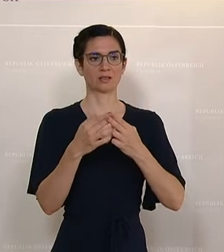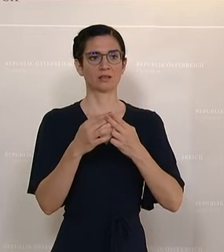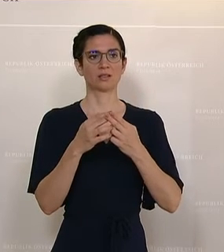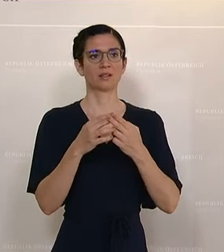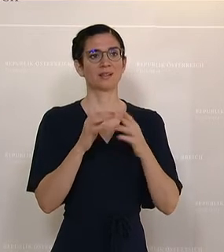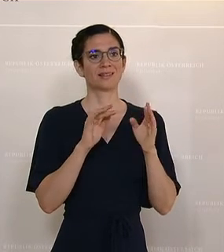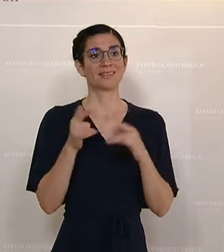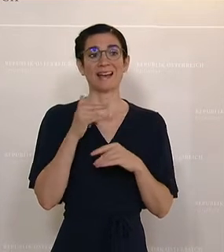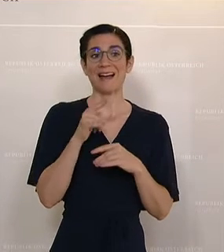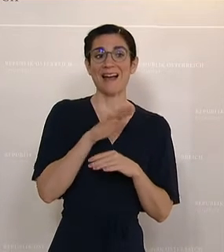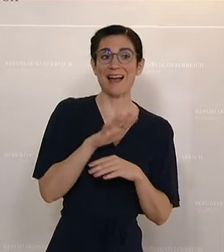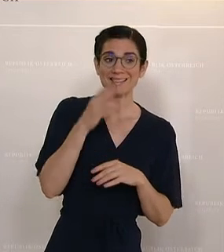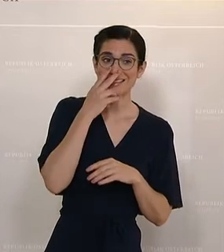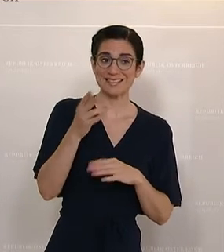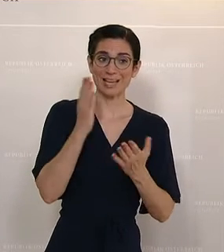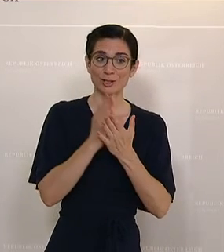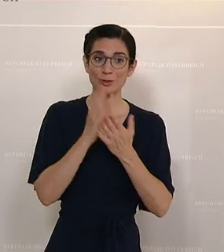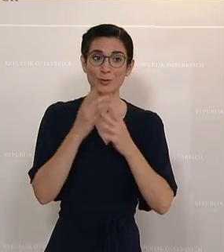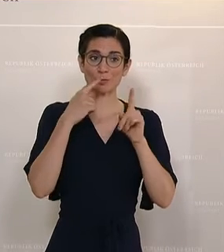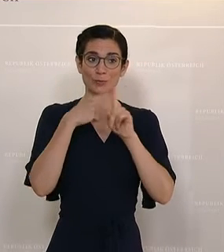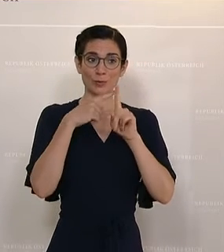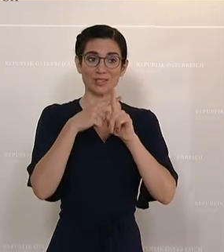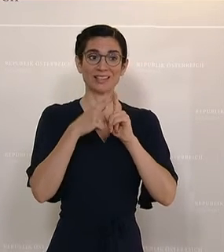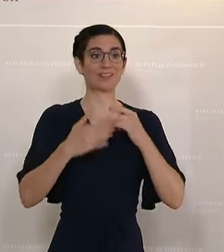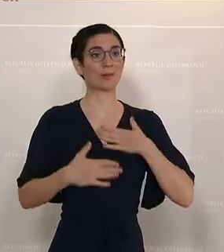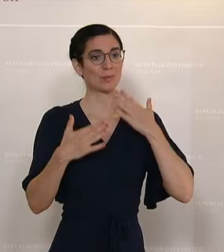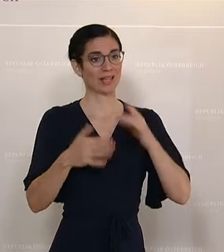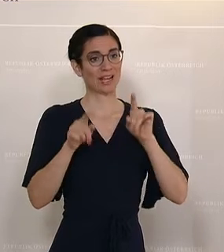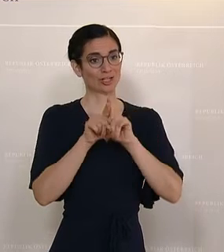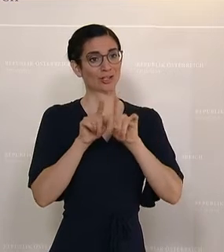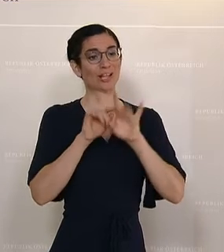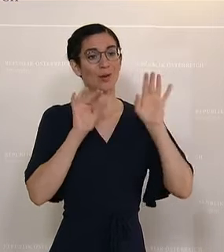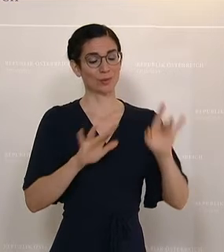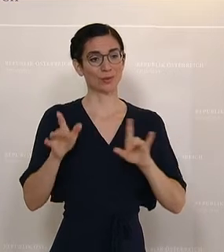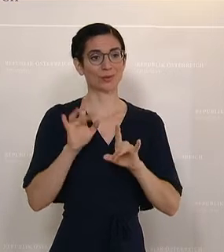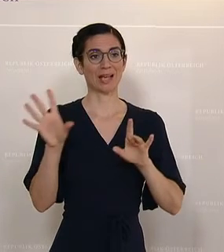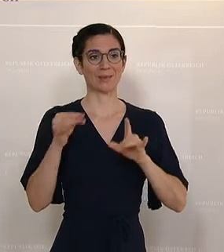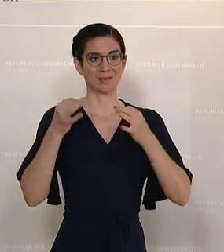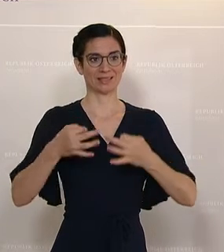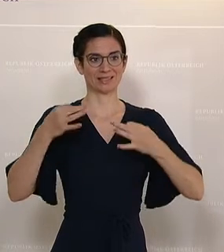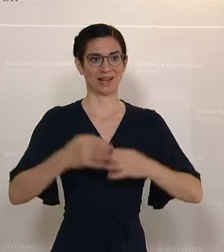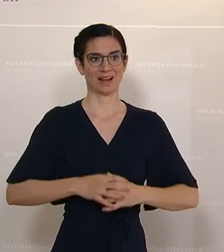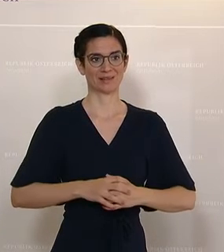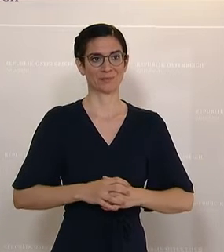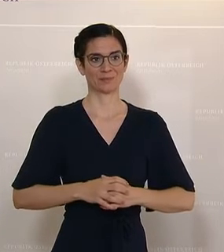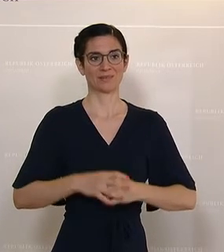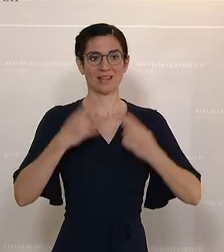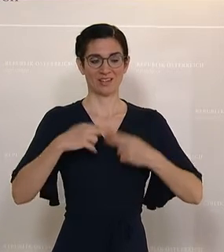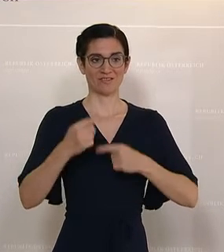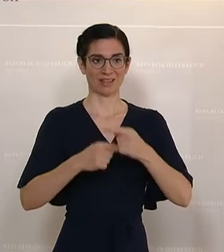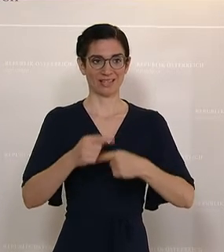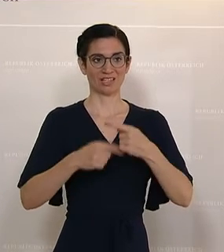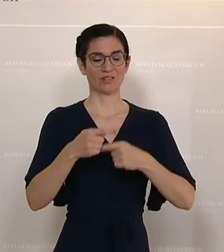sind durchwegs positiv, also die Bereitschaft dort ist hoch, das auch mitzutragen. Wesentliches Element der Weiterentwicklung